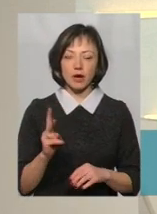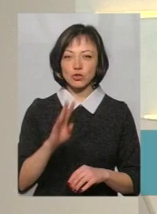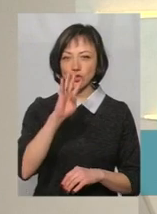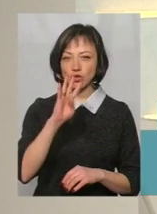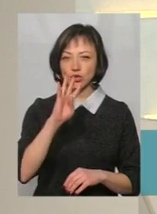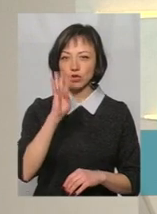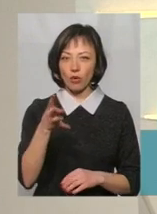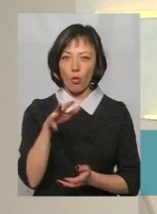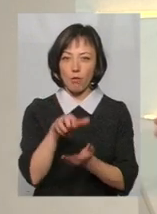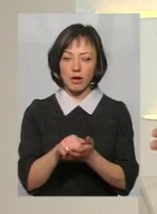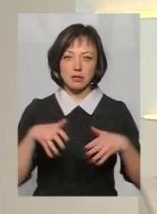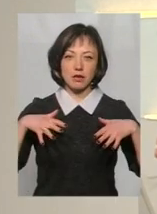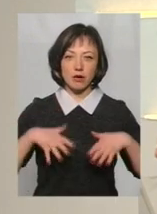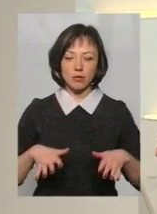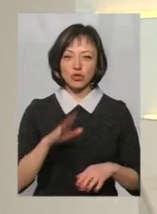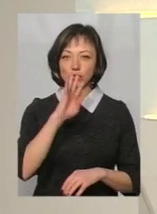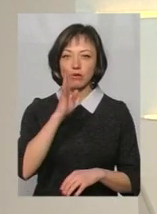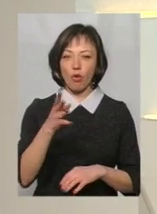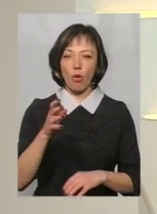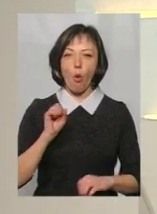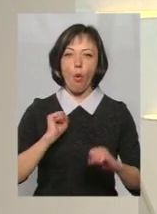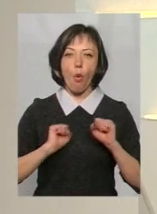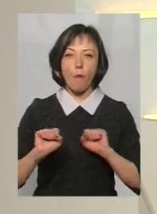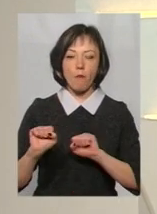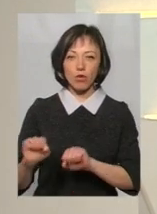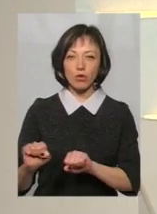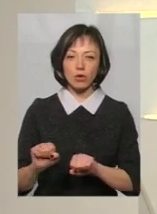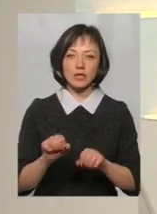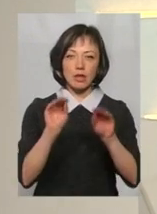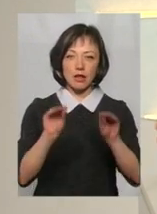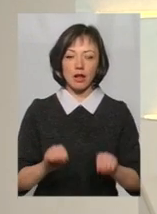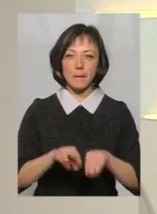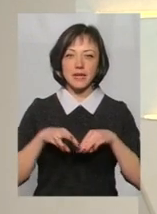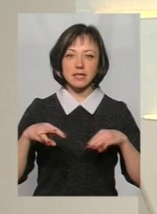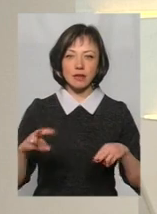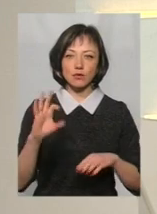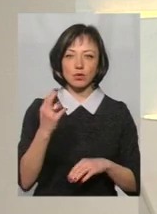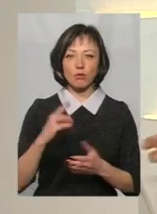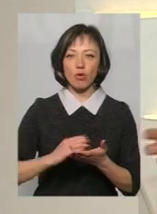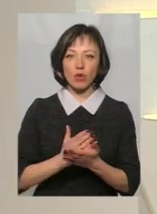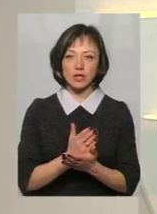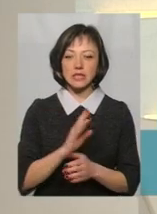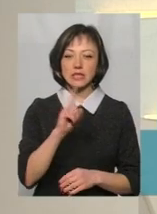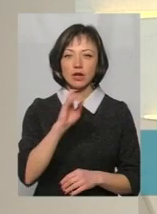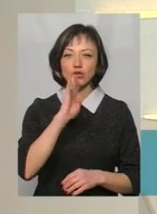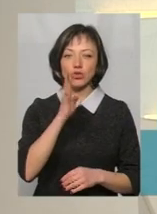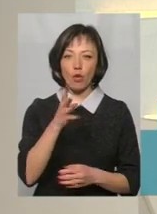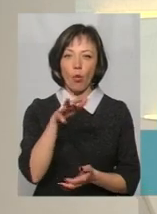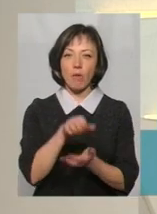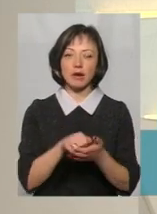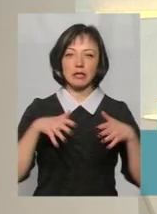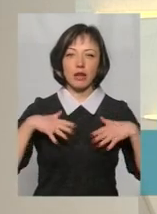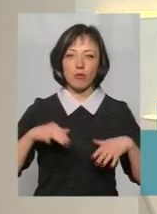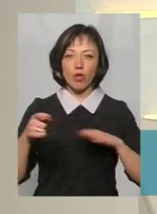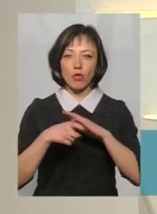окупації Крима, чотири роки опору. За даними Міністерства соціальної політики України, за чотири роки окупації з Криму, а також з Донбасу, де